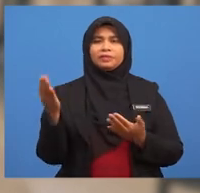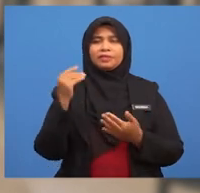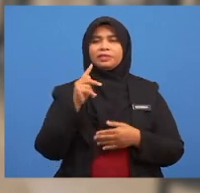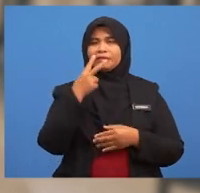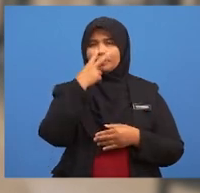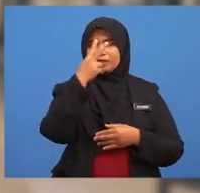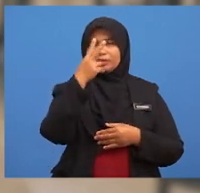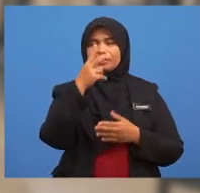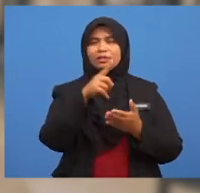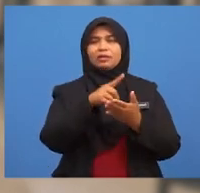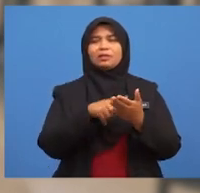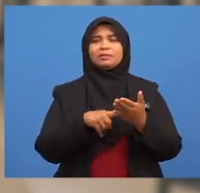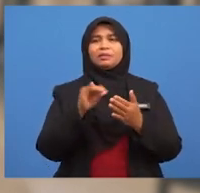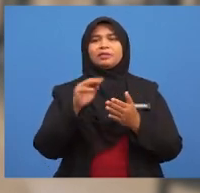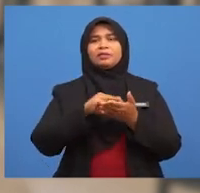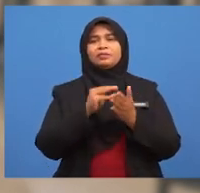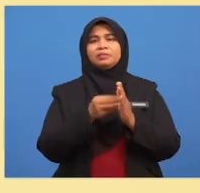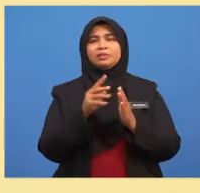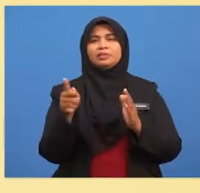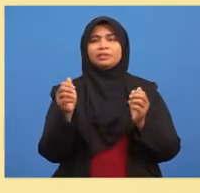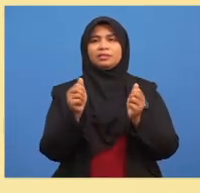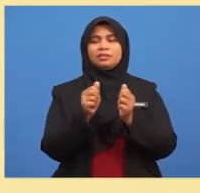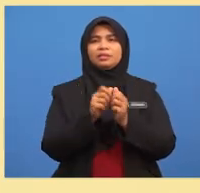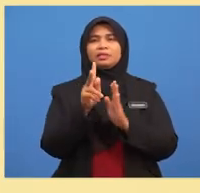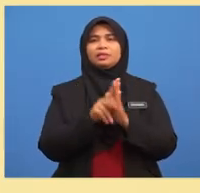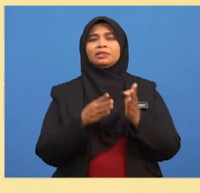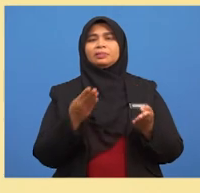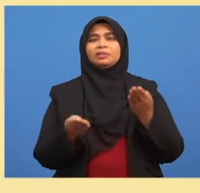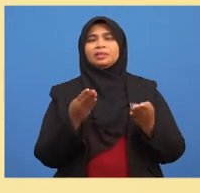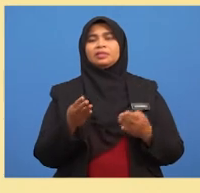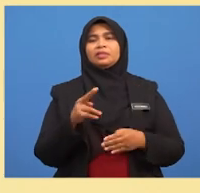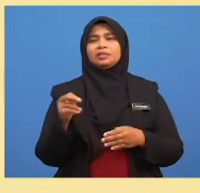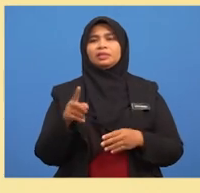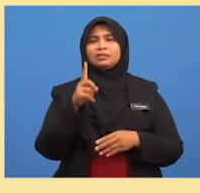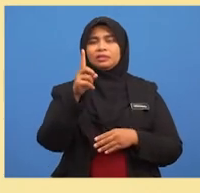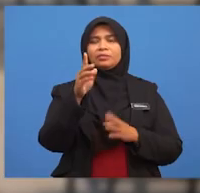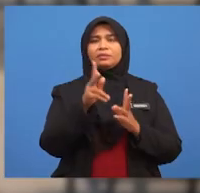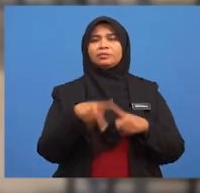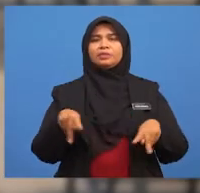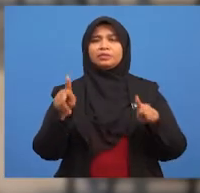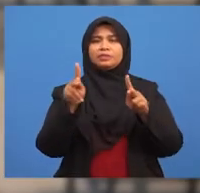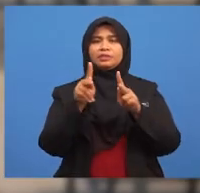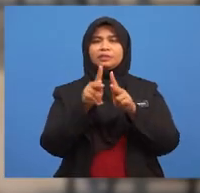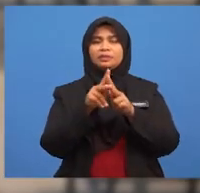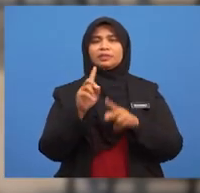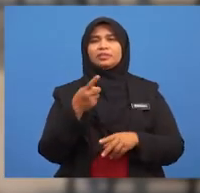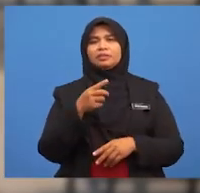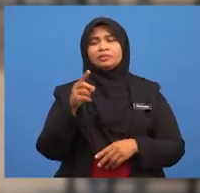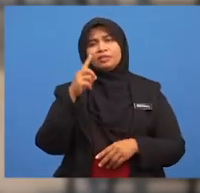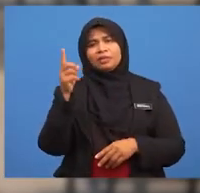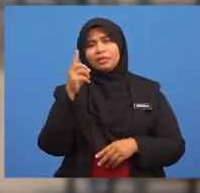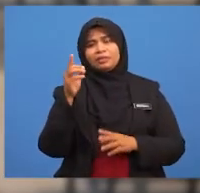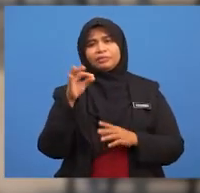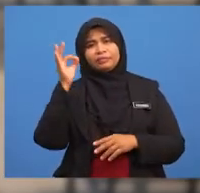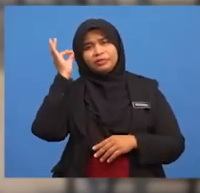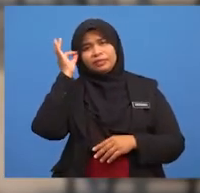lihat apakah yang dimaksudkan dengan kebaran kalian suatu peristiwa. Kita sering membuat pertimbangan